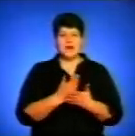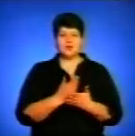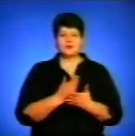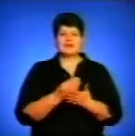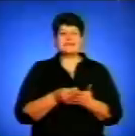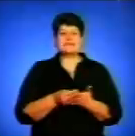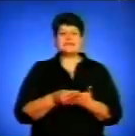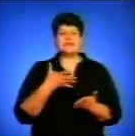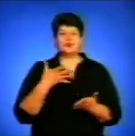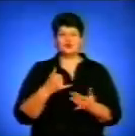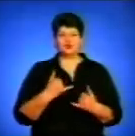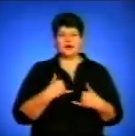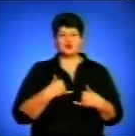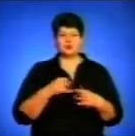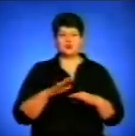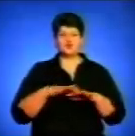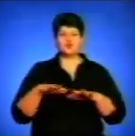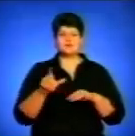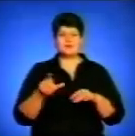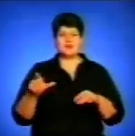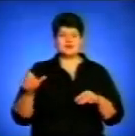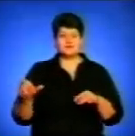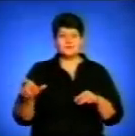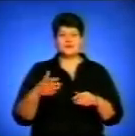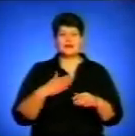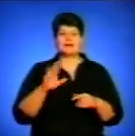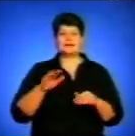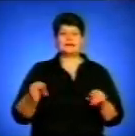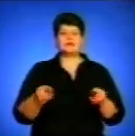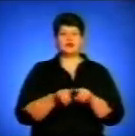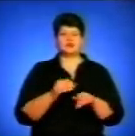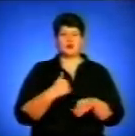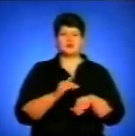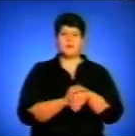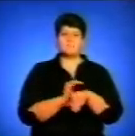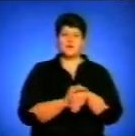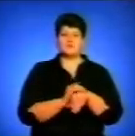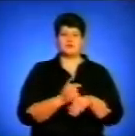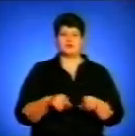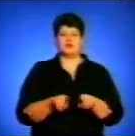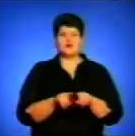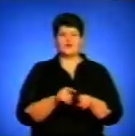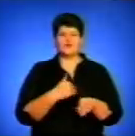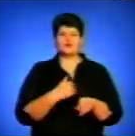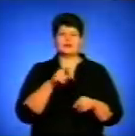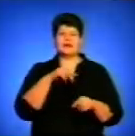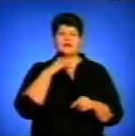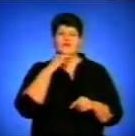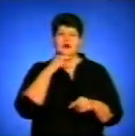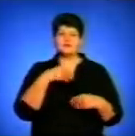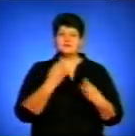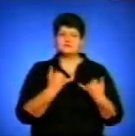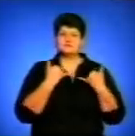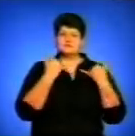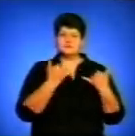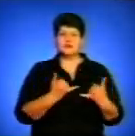ціну у нашому суспільстві. Адже дитина також хоче похвали, хоче того, щоб на неї звертали увагу. Це